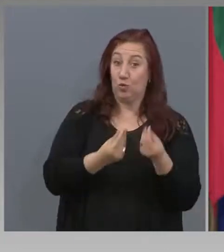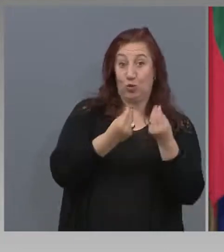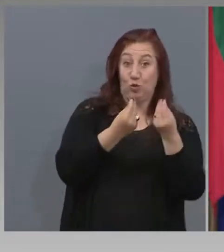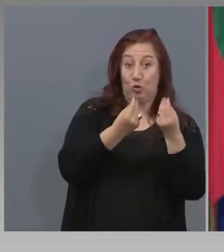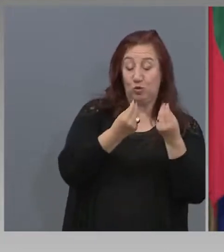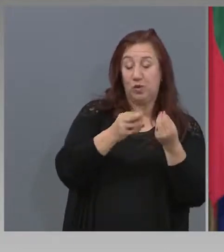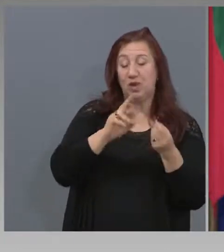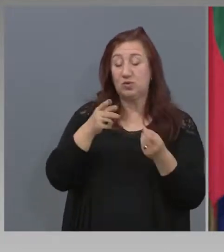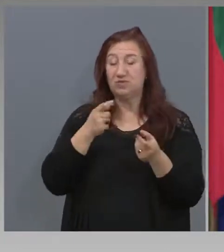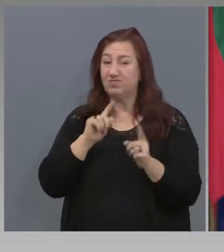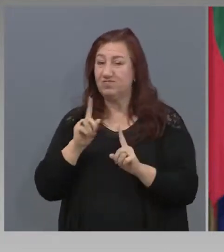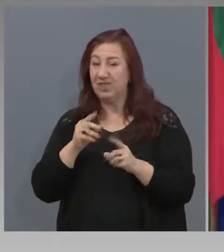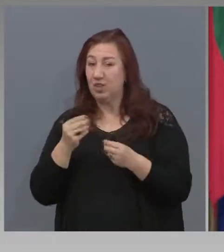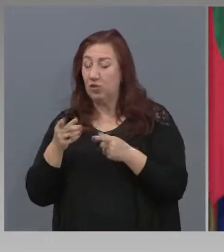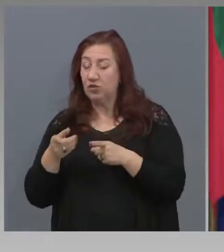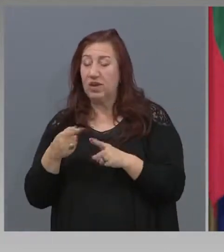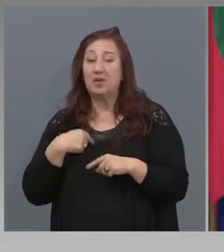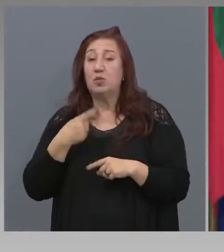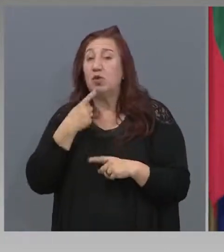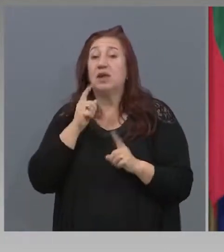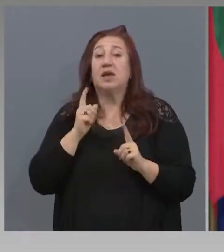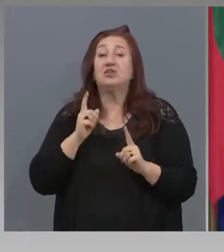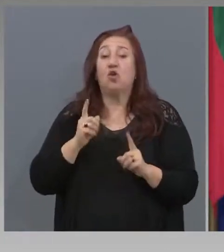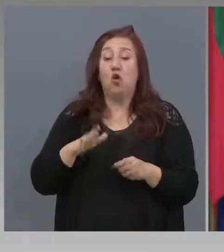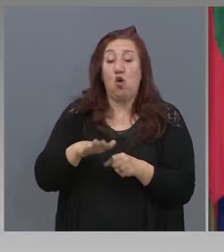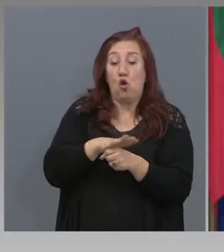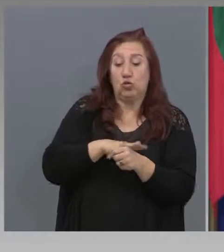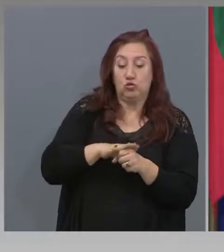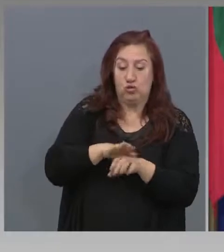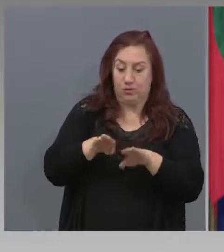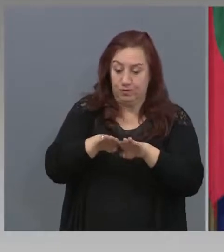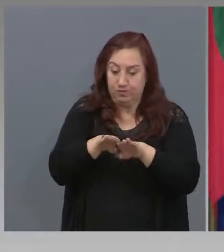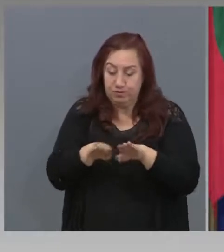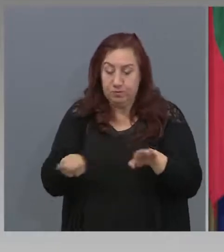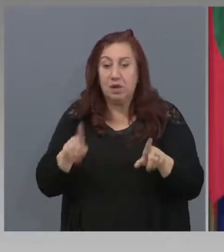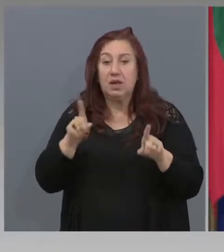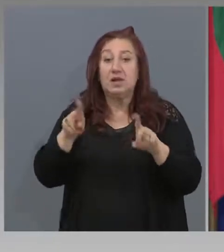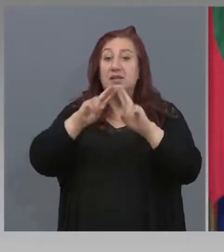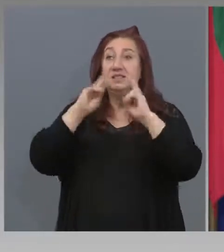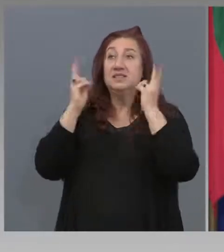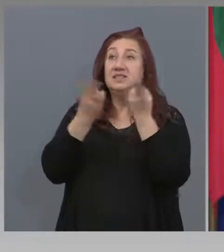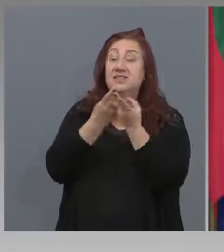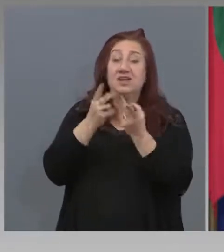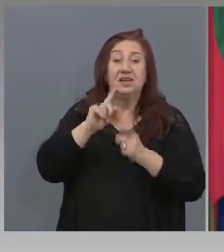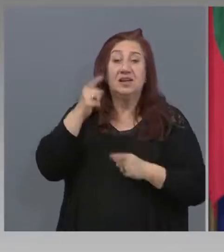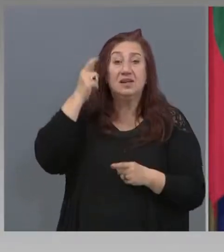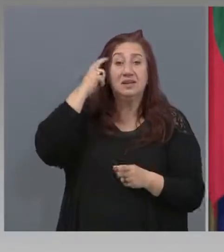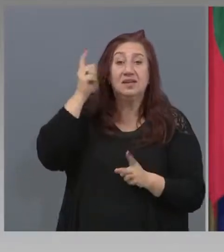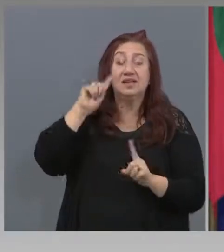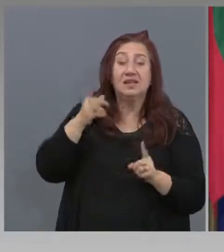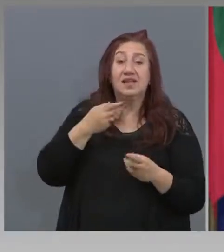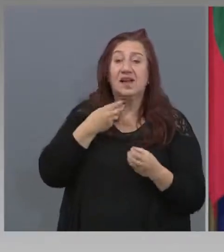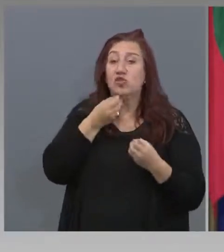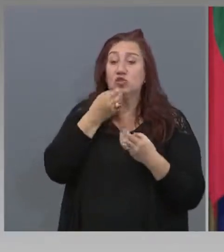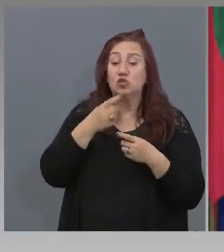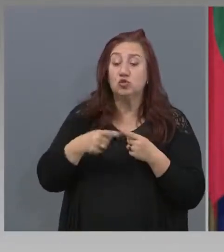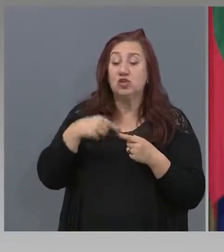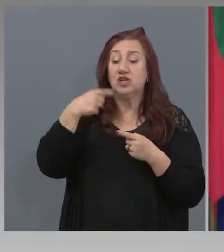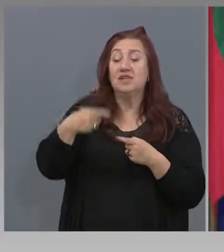ако от тях е упорен, проста причина е, че дори световна точност няма консенсус какво ще се случи в следващите седмици. Защото